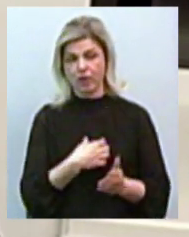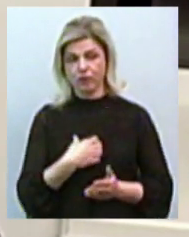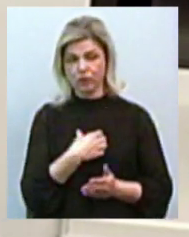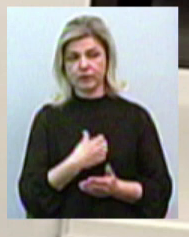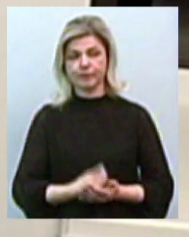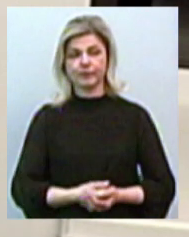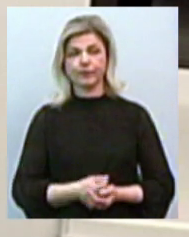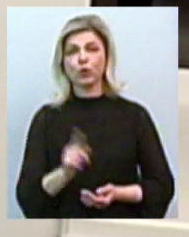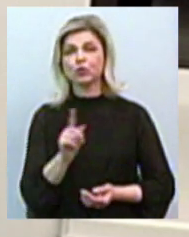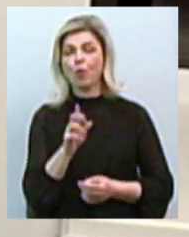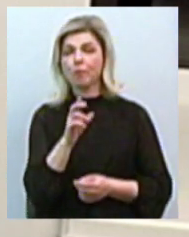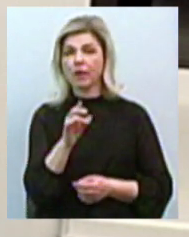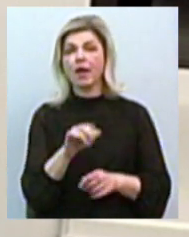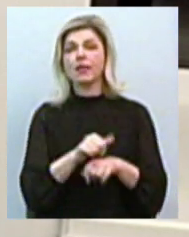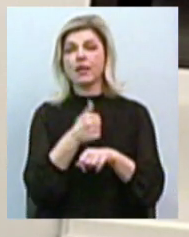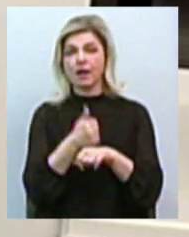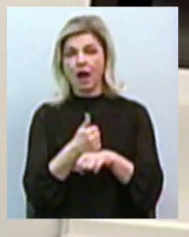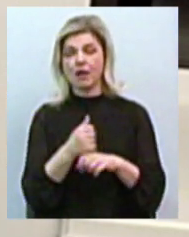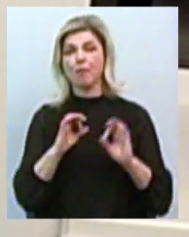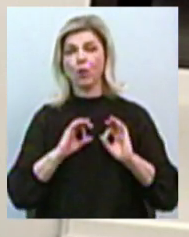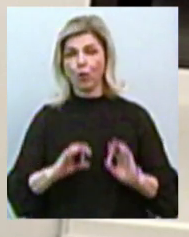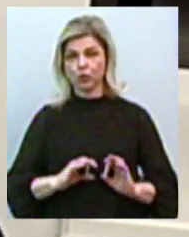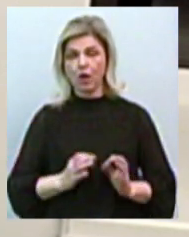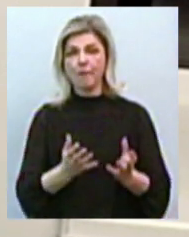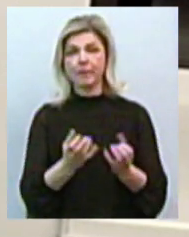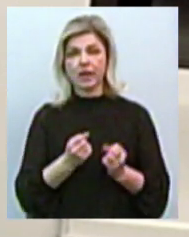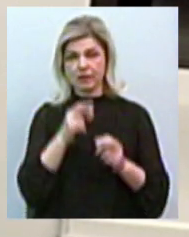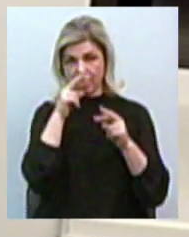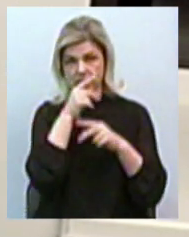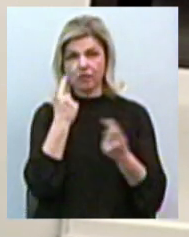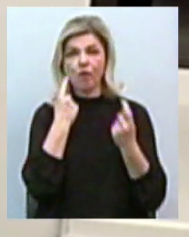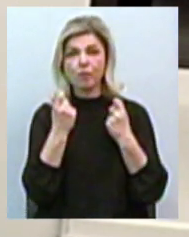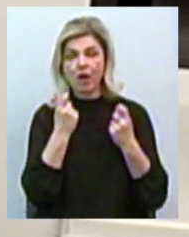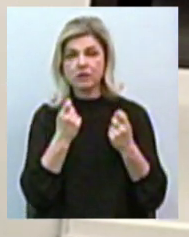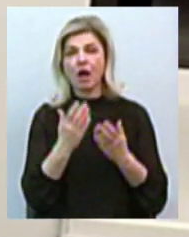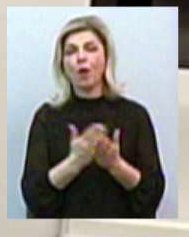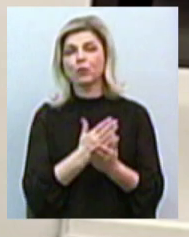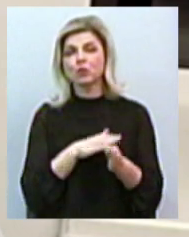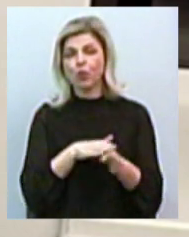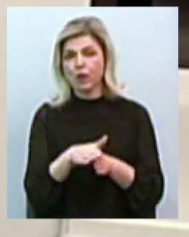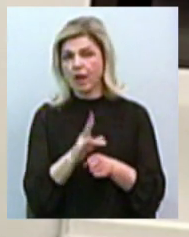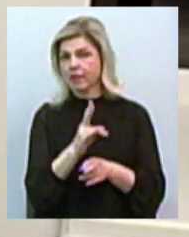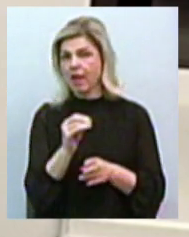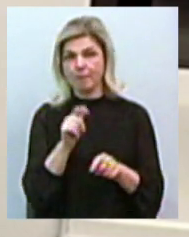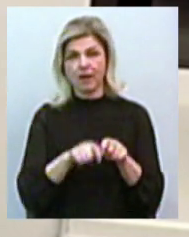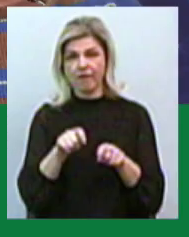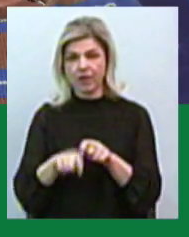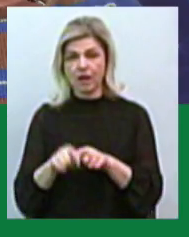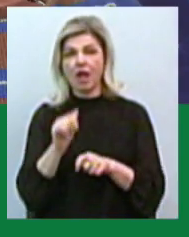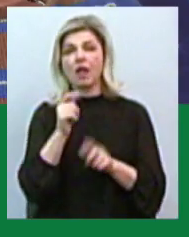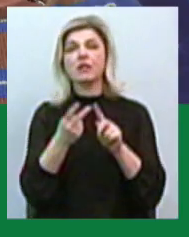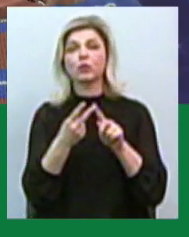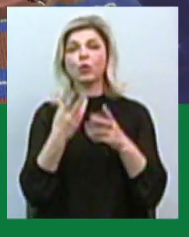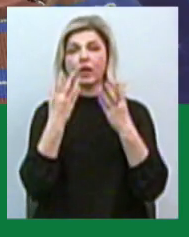Щоб Генеральна прокуратура прийняла дезінформацію, абсолютно її не перевірила, на другий день